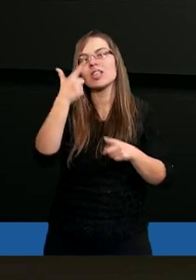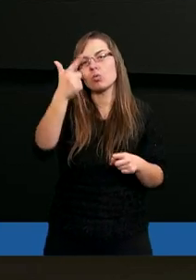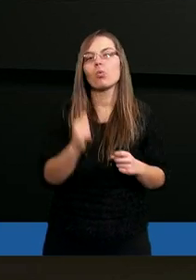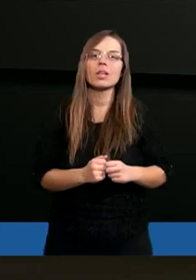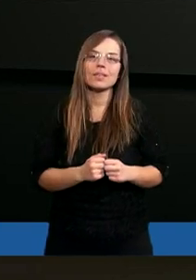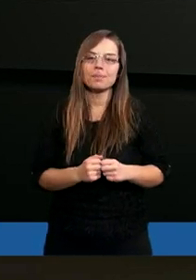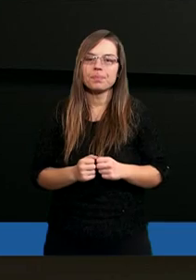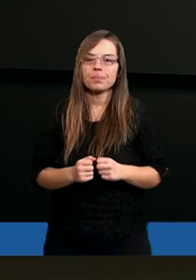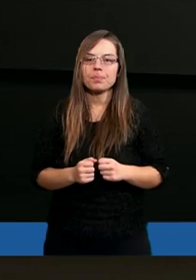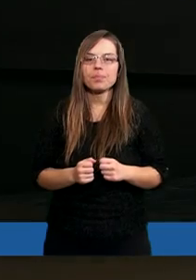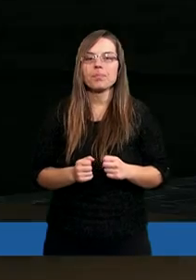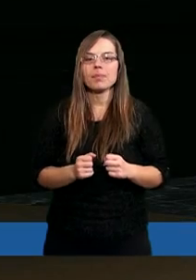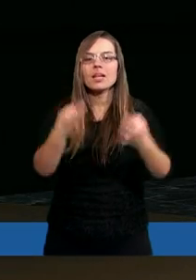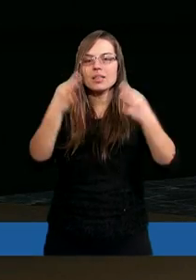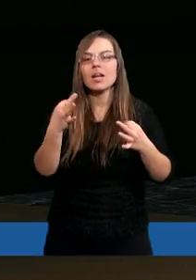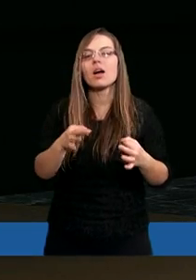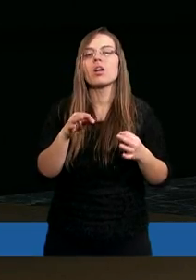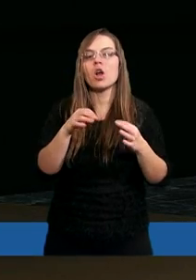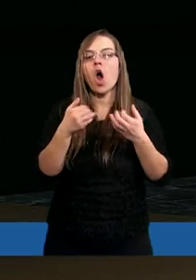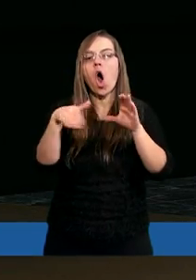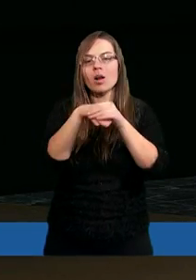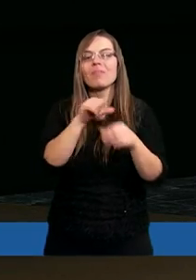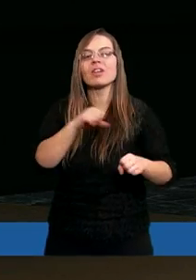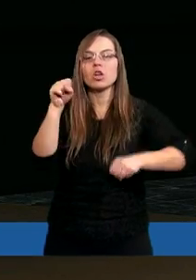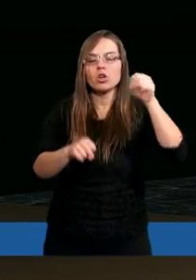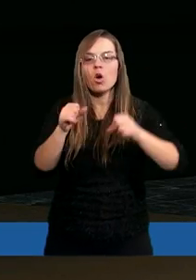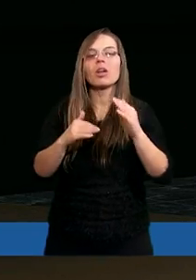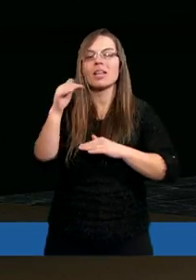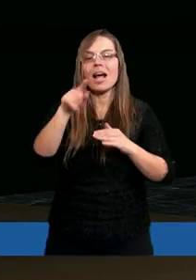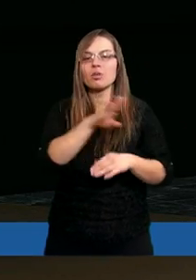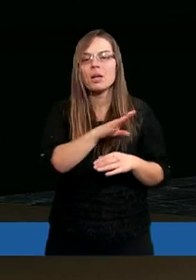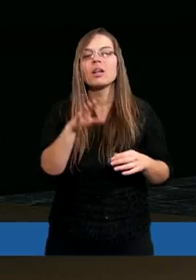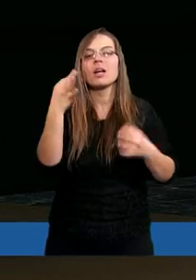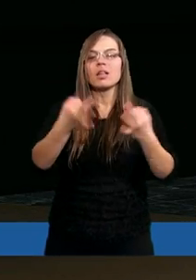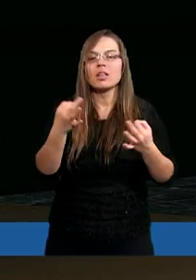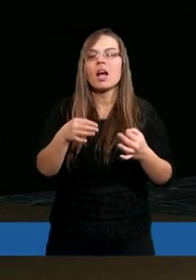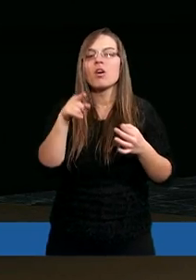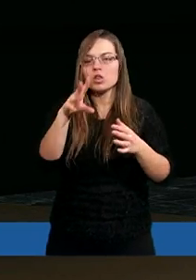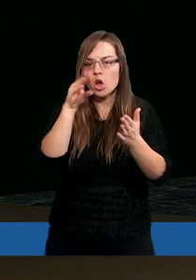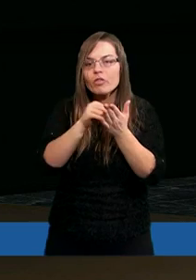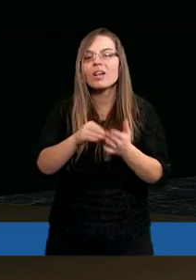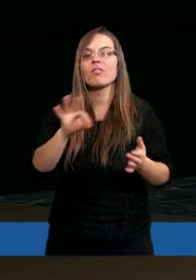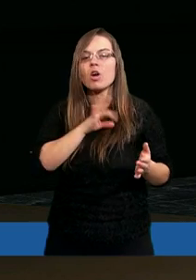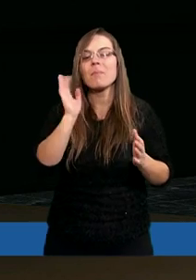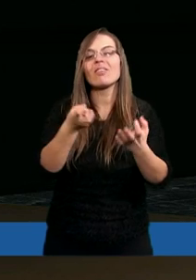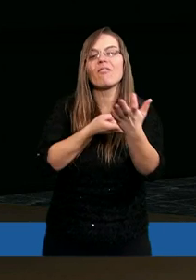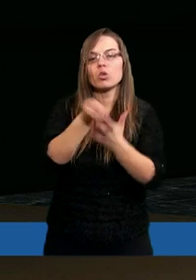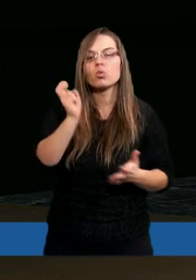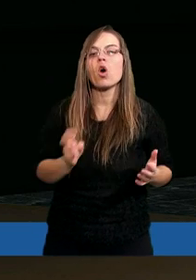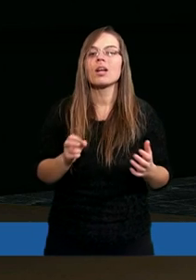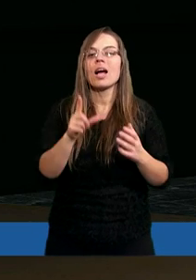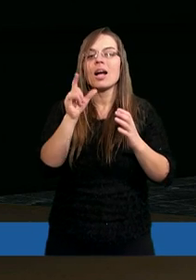XXXII Teraz odbywa się sąd nad tym światem. Teraz władca tego świata będzie